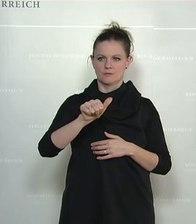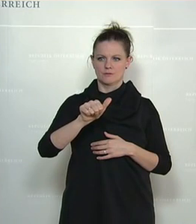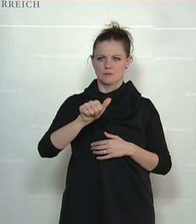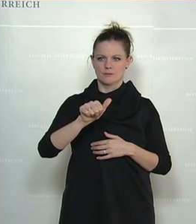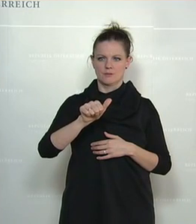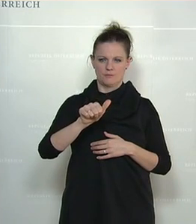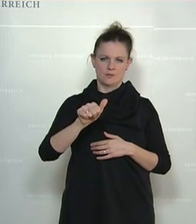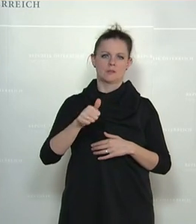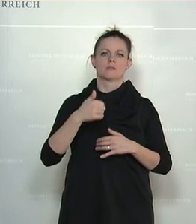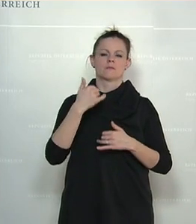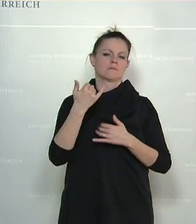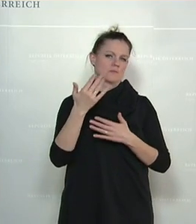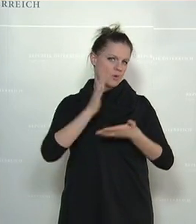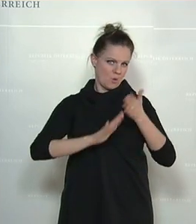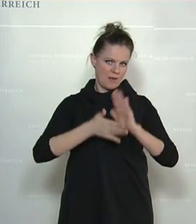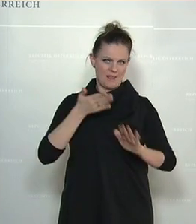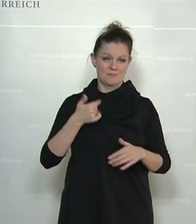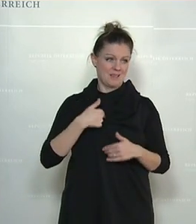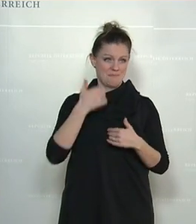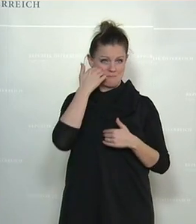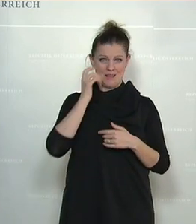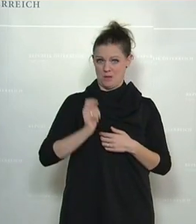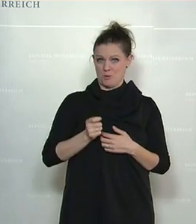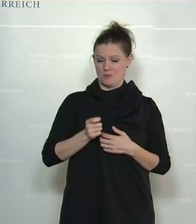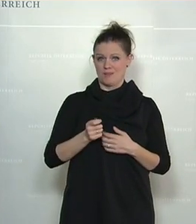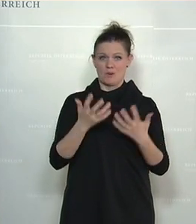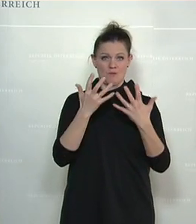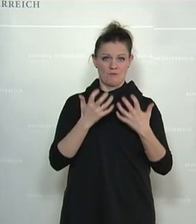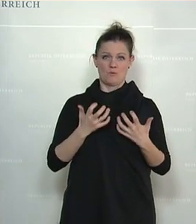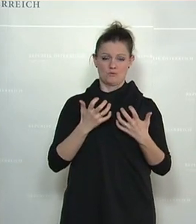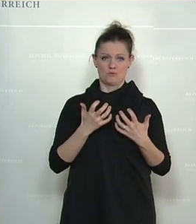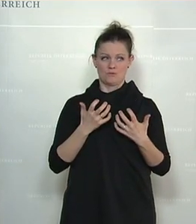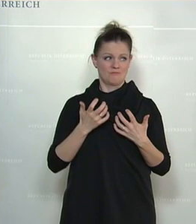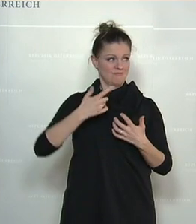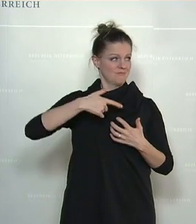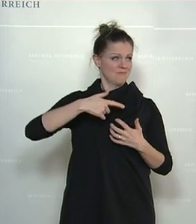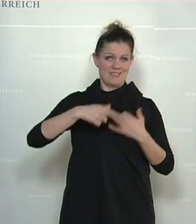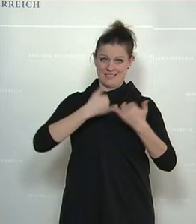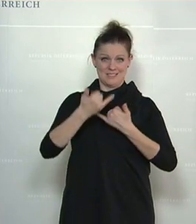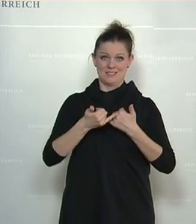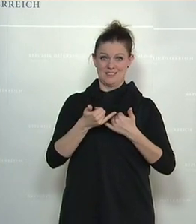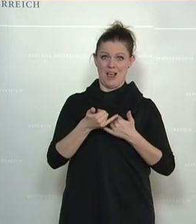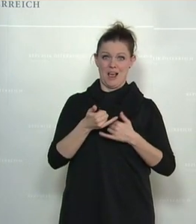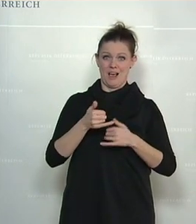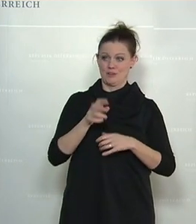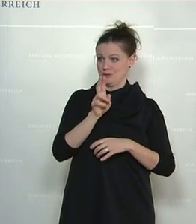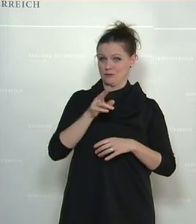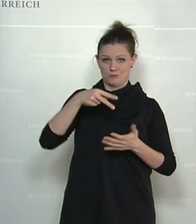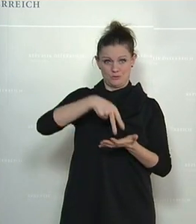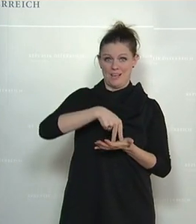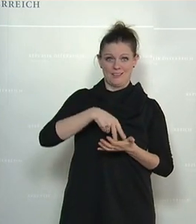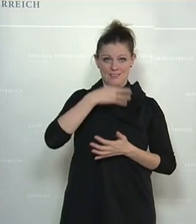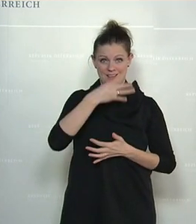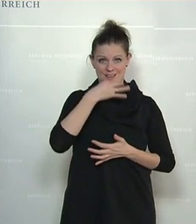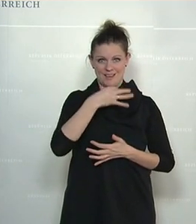mir als männlicher Abgeordneter es sehr wünschen, wenn wir hier dann am Rednerpult stehen können und sagen können, es hat sich